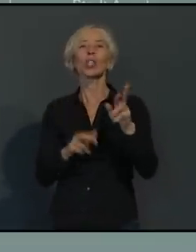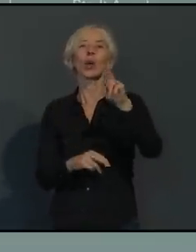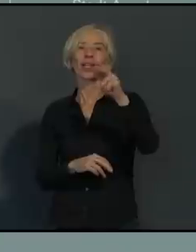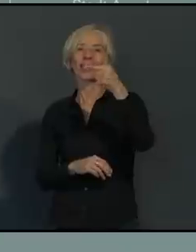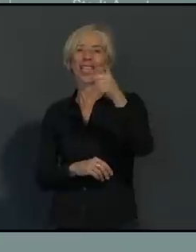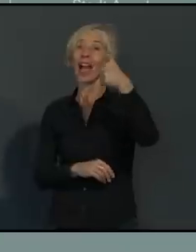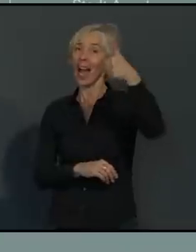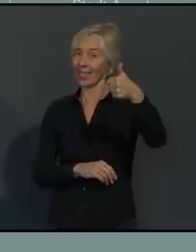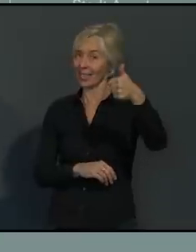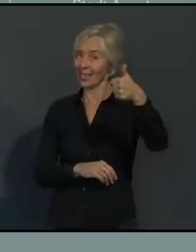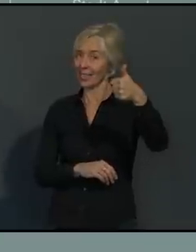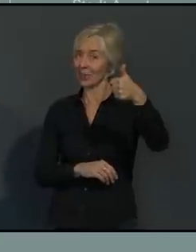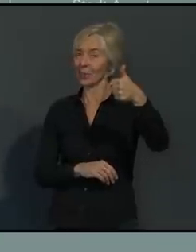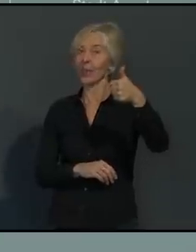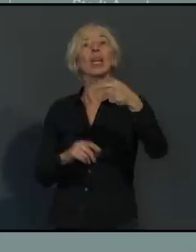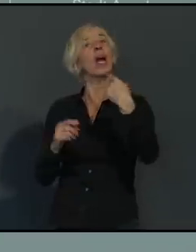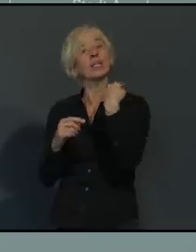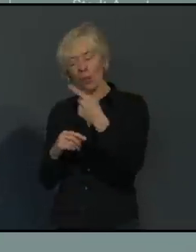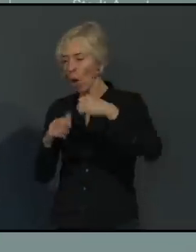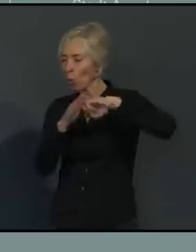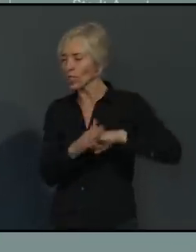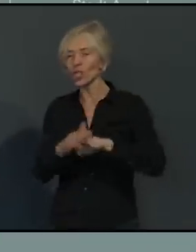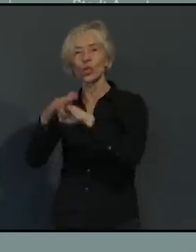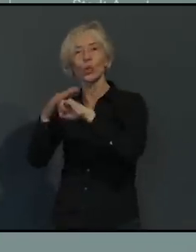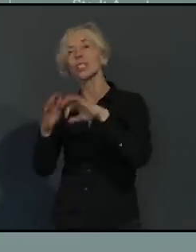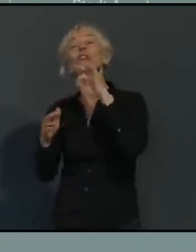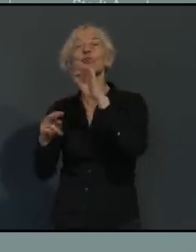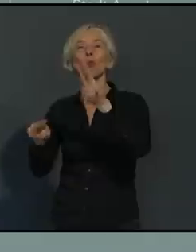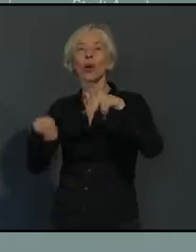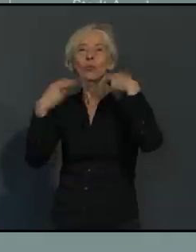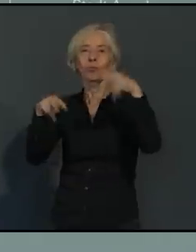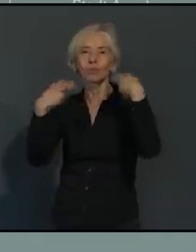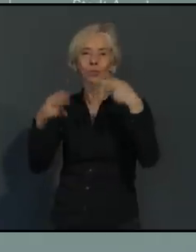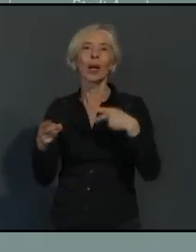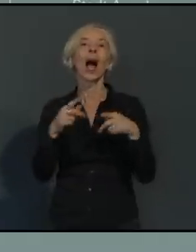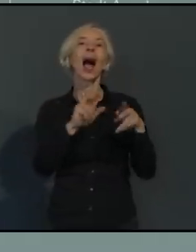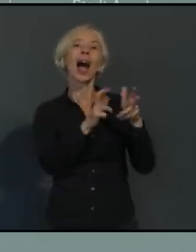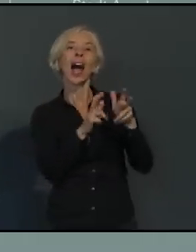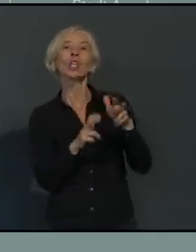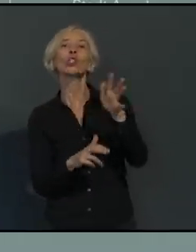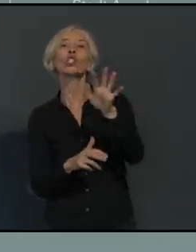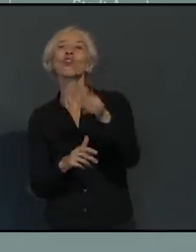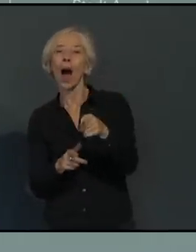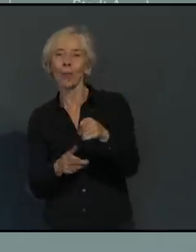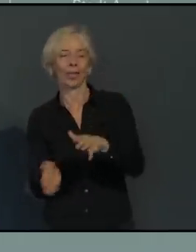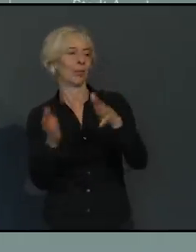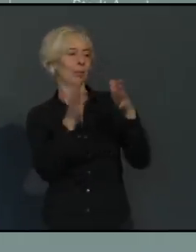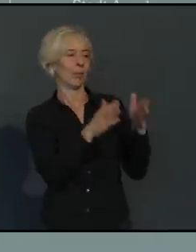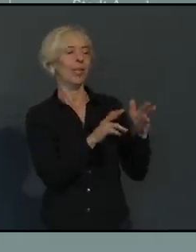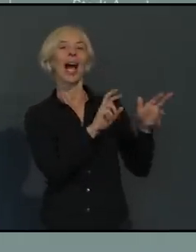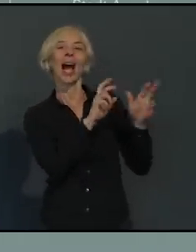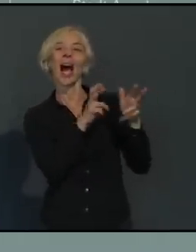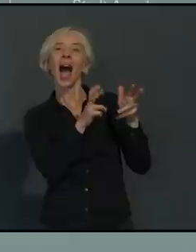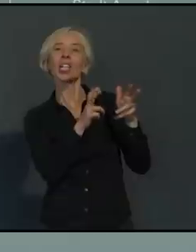Mitnehmen einer Unterstützung der regionalen Gastronomie. Das gilt auch für Radio Schwaben. Danke an Radio Fantasy mit ihrer geplanten Aktion